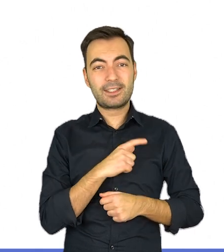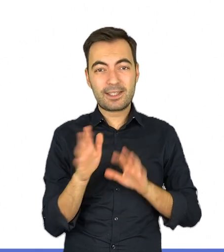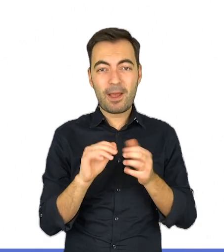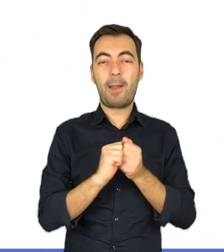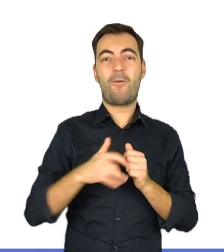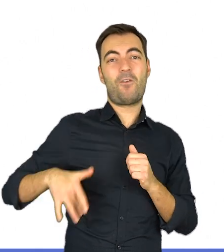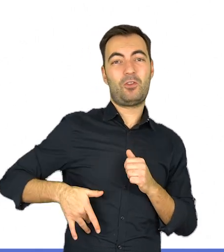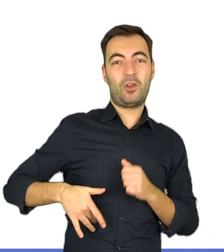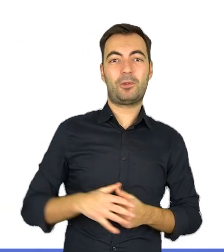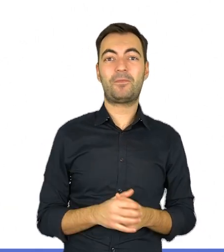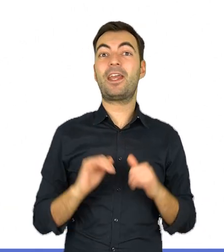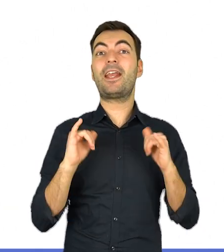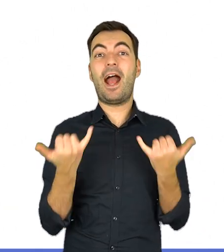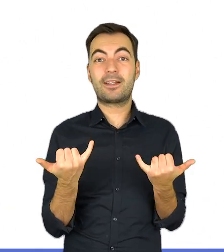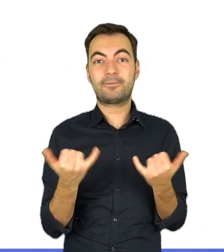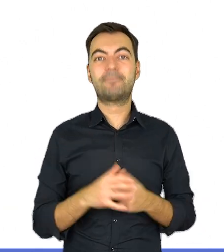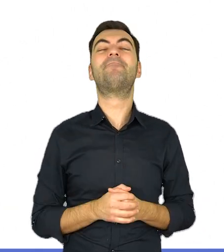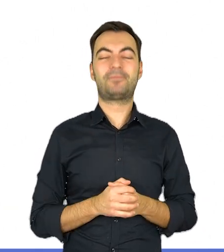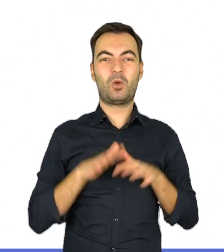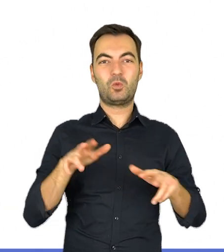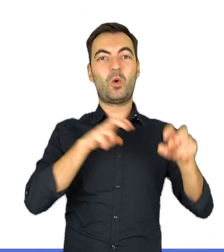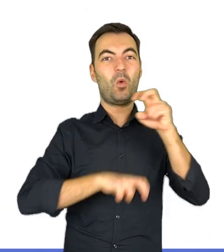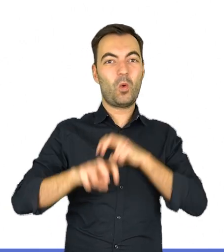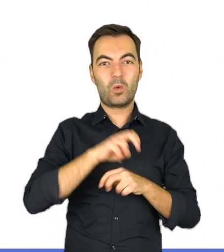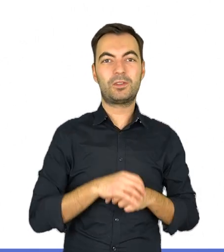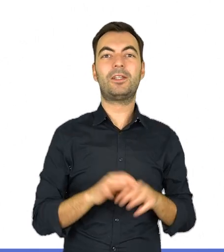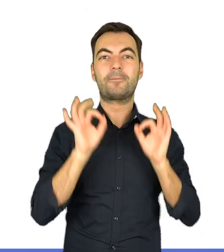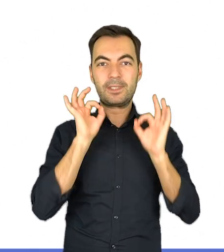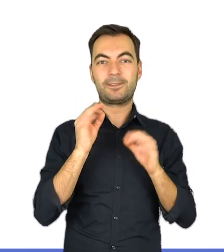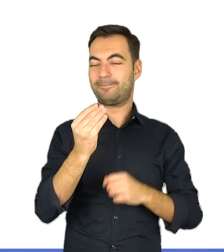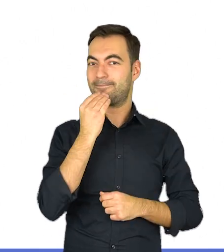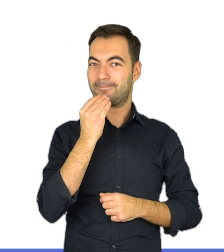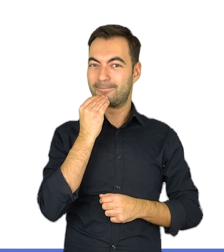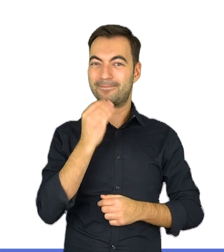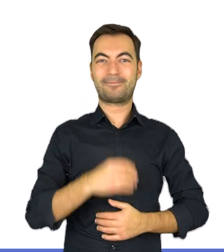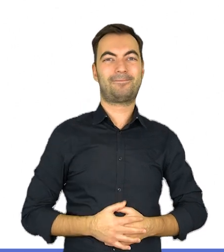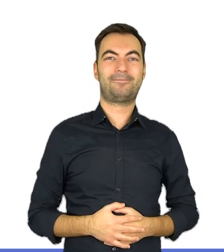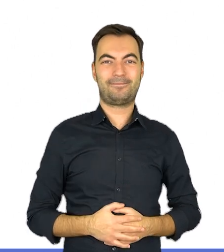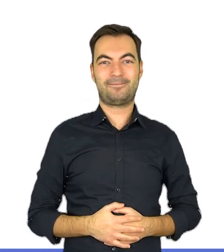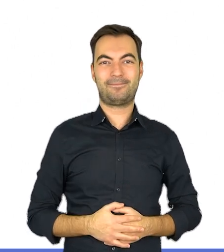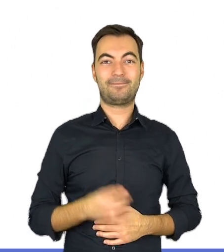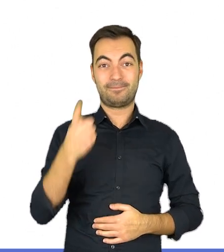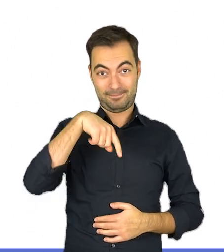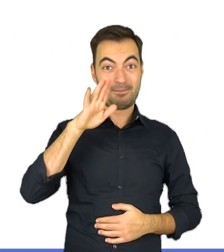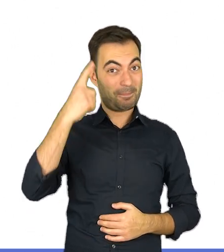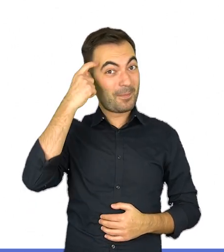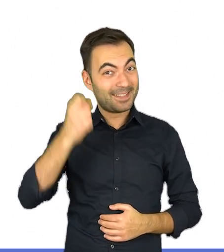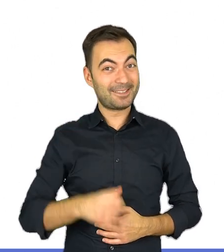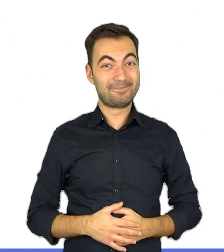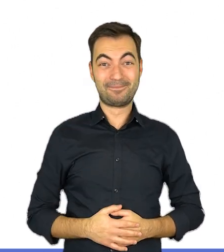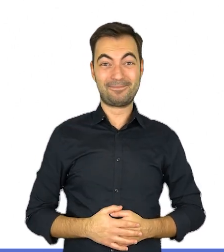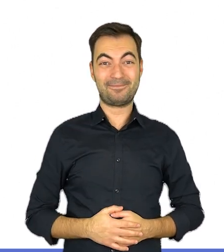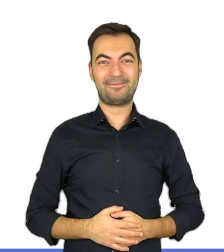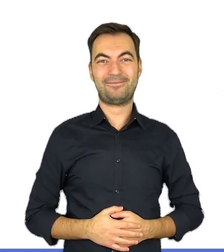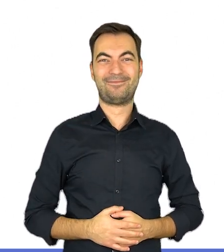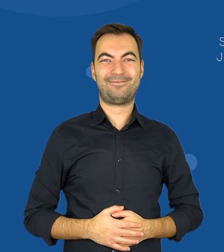serce czy wątrobę. Jak? Dużo się ruszając i odpowiednio się odżywiając. Będziecie o tym